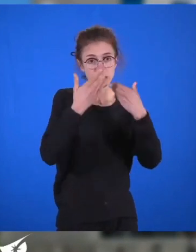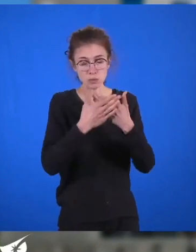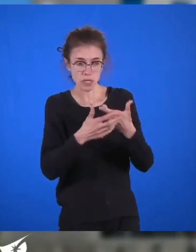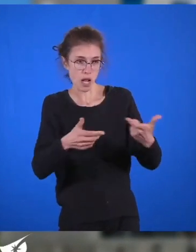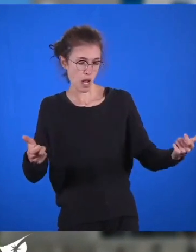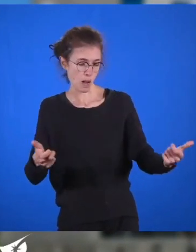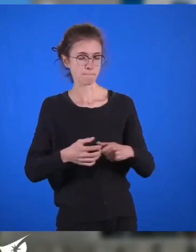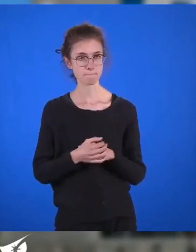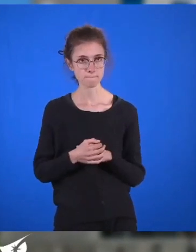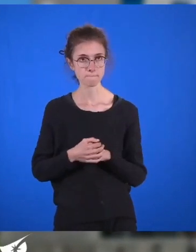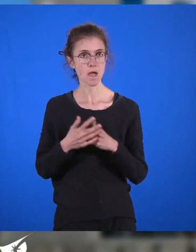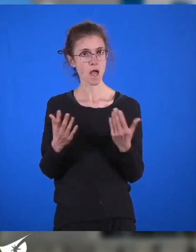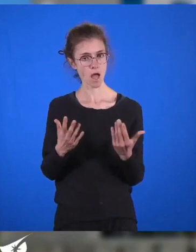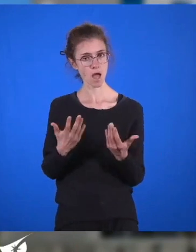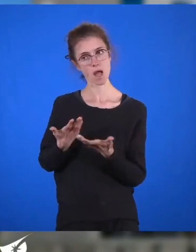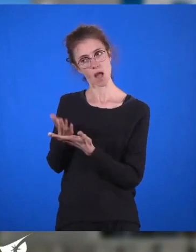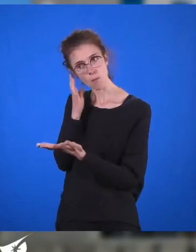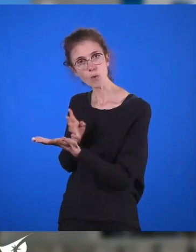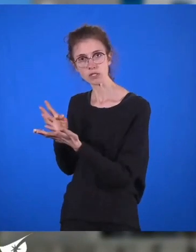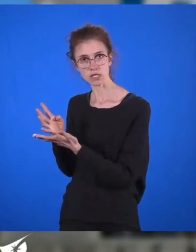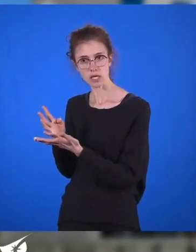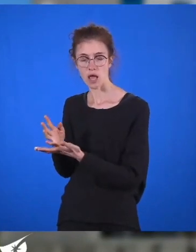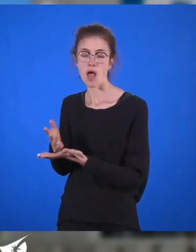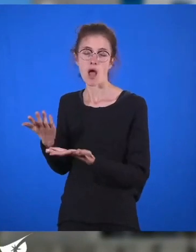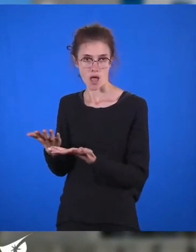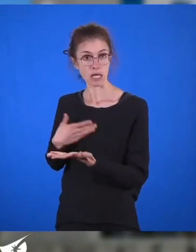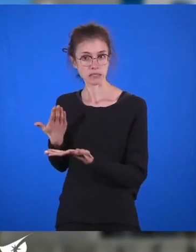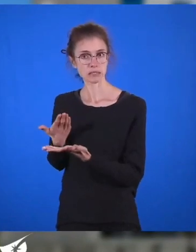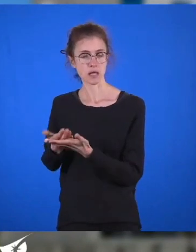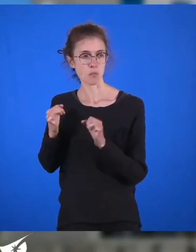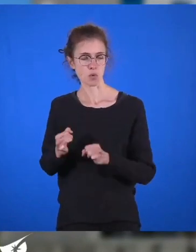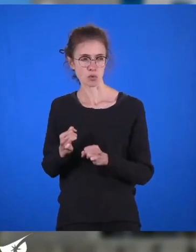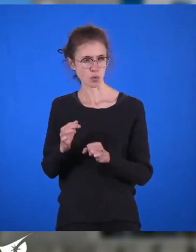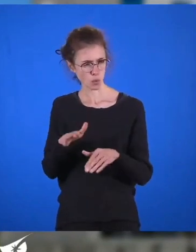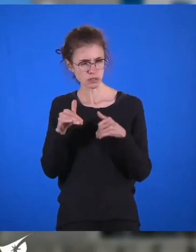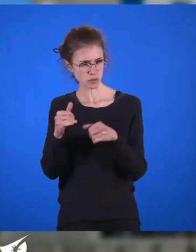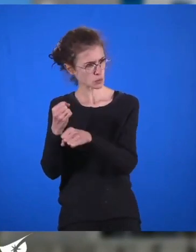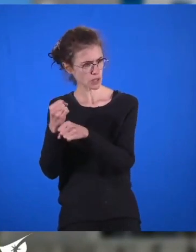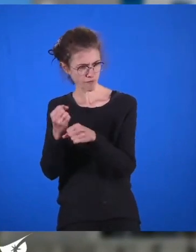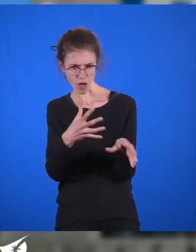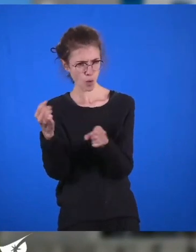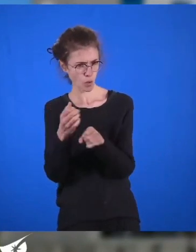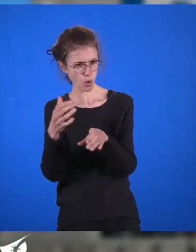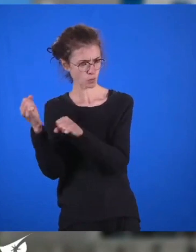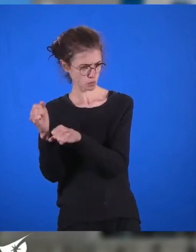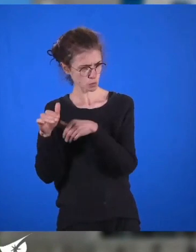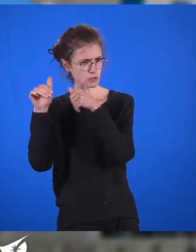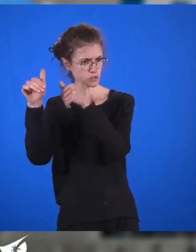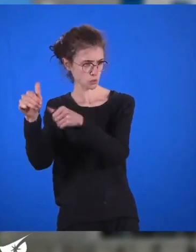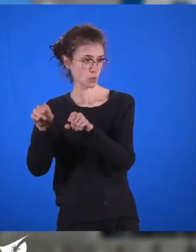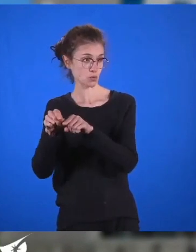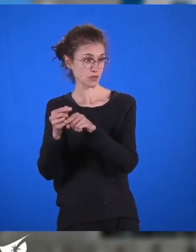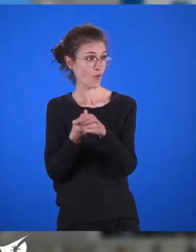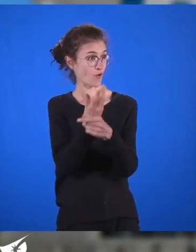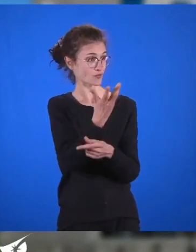permettons de maintenir nos entreprises et nos emplois sur la métropole, d'en attirer d'autres, de permettre à leurs salariés de pouvoir